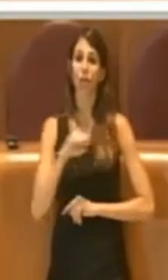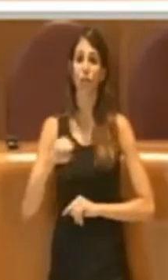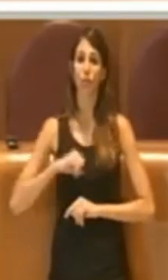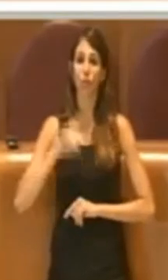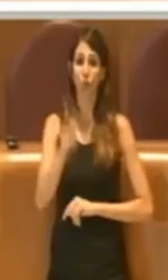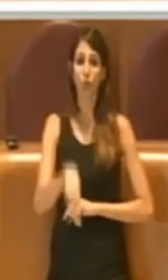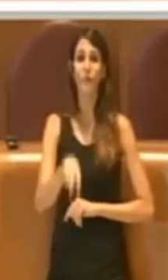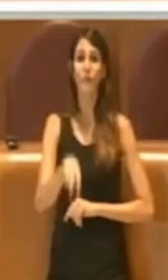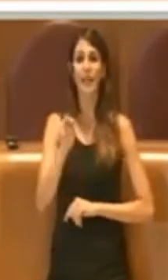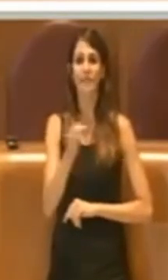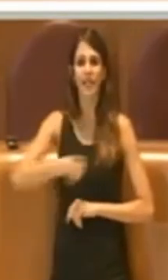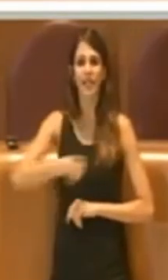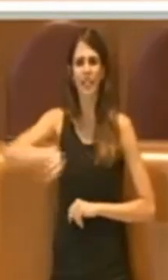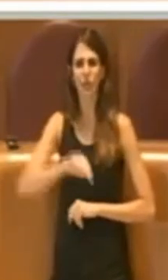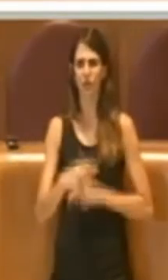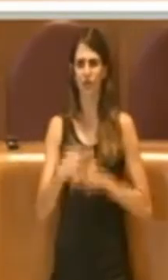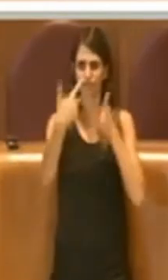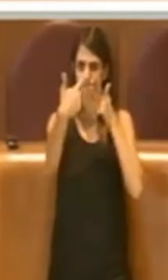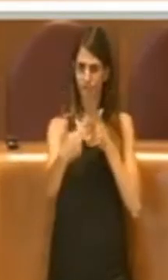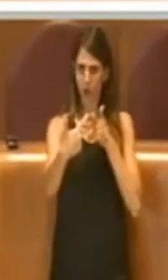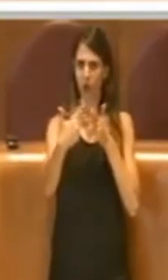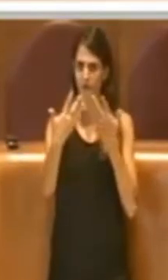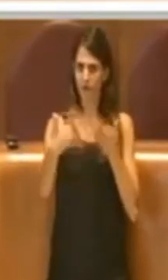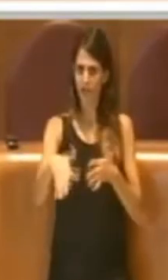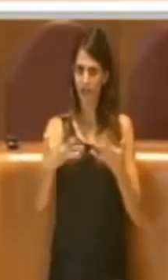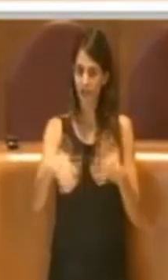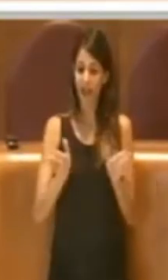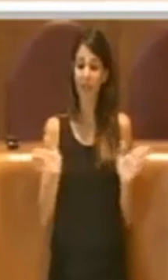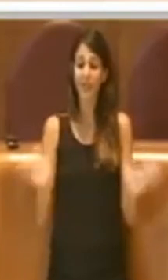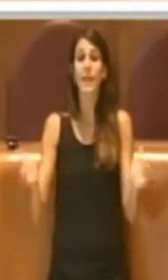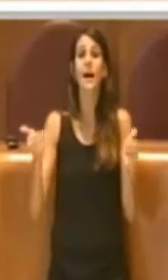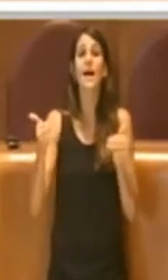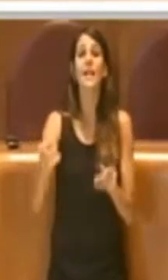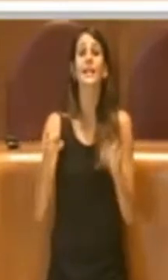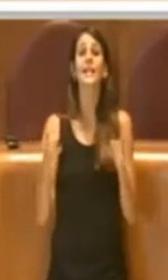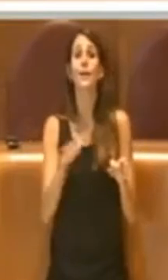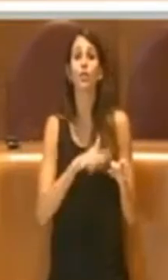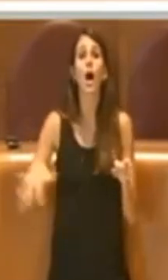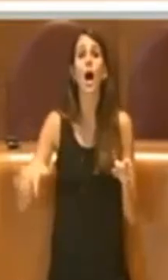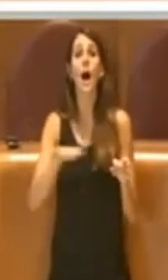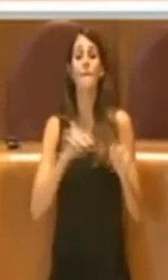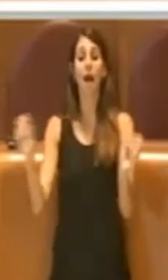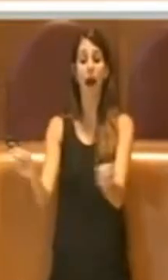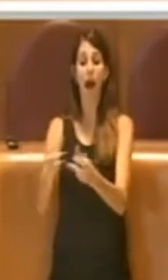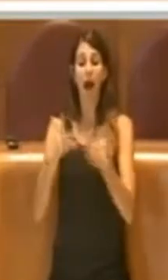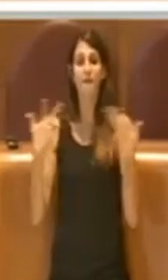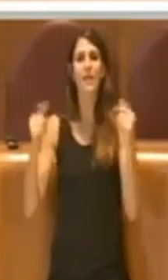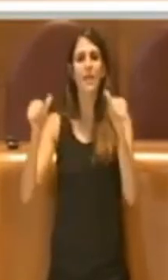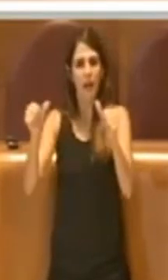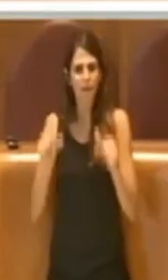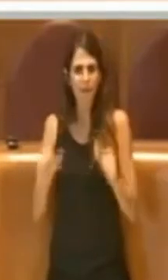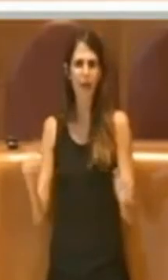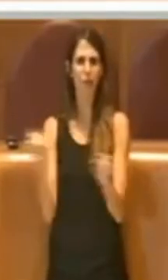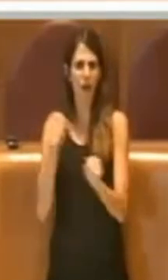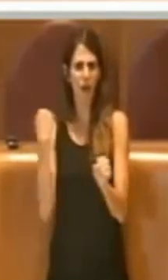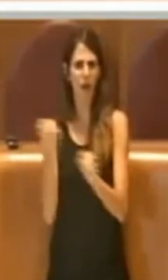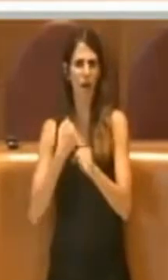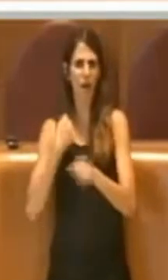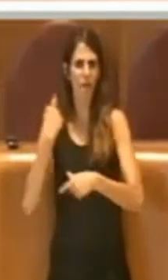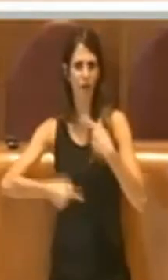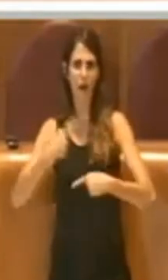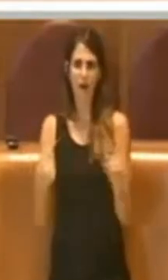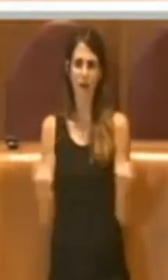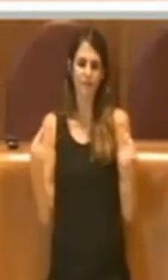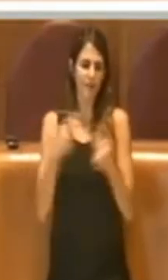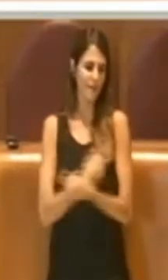svolto in videoconferenza poco tempo fa, in cui il Dipartimento comunicava che stava lavorando al bando. Ora, in tutto